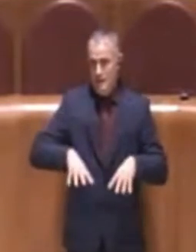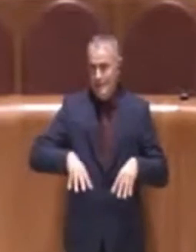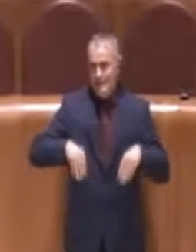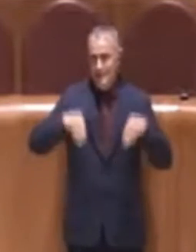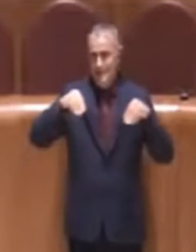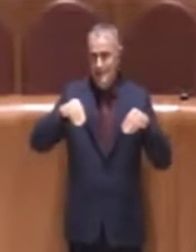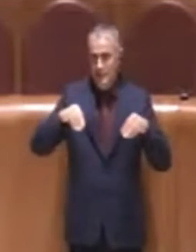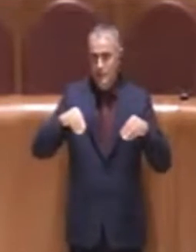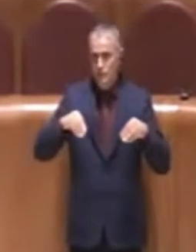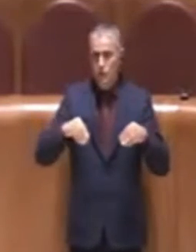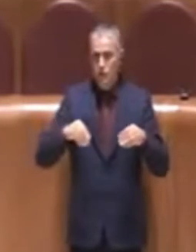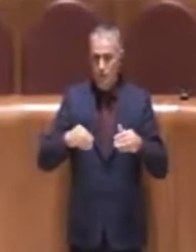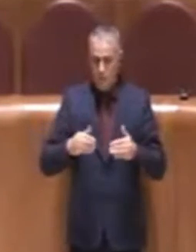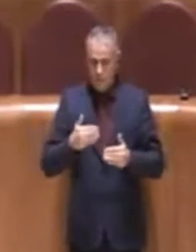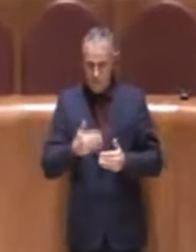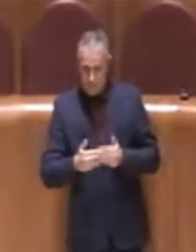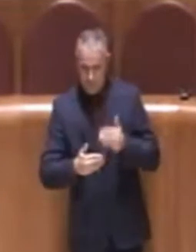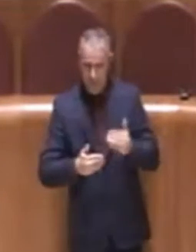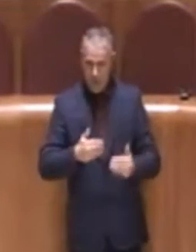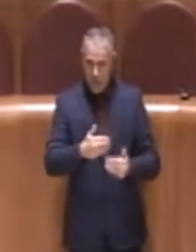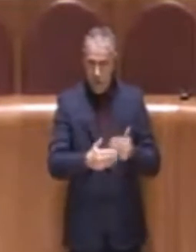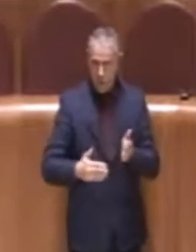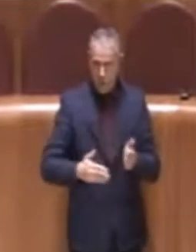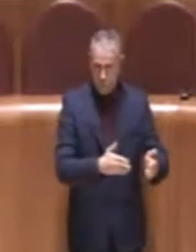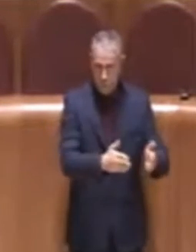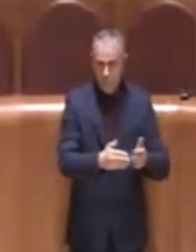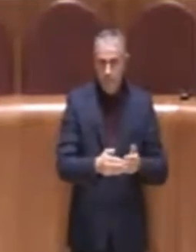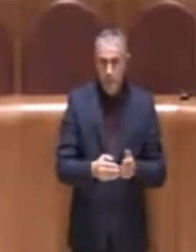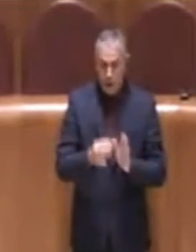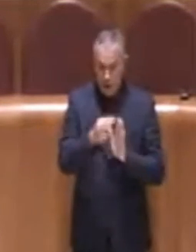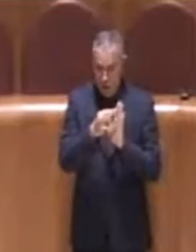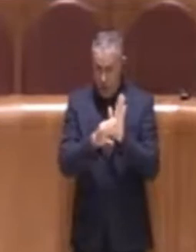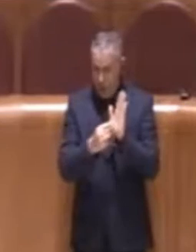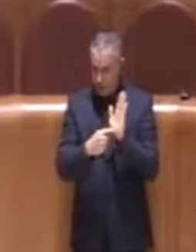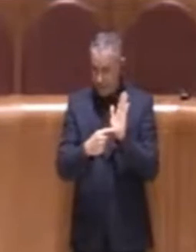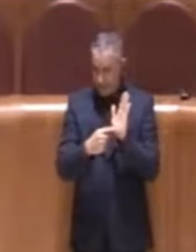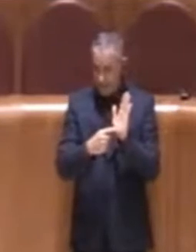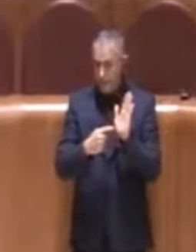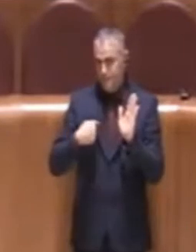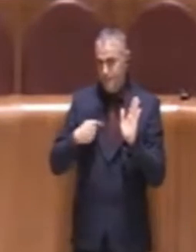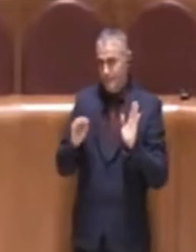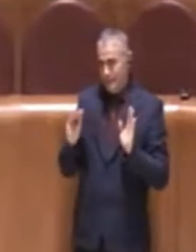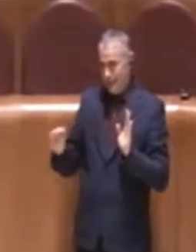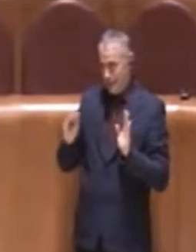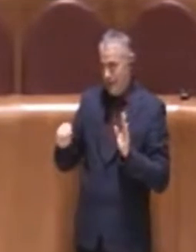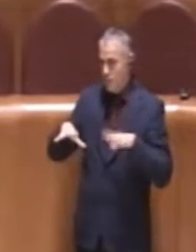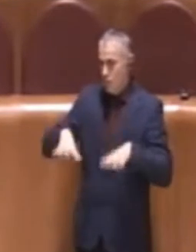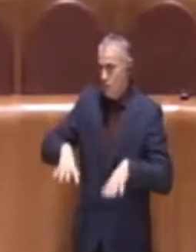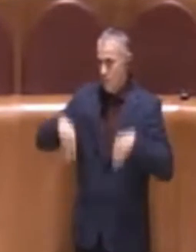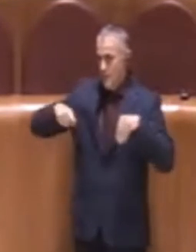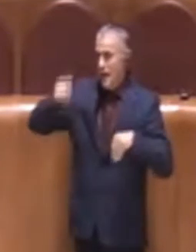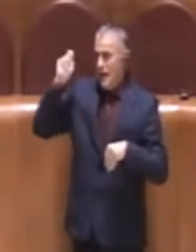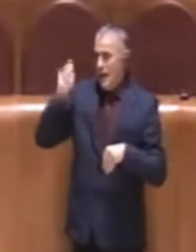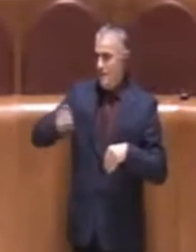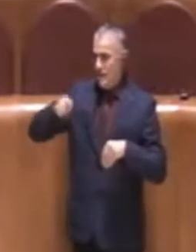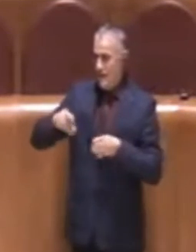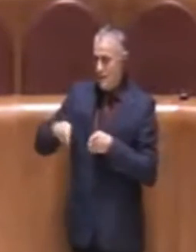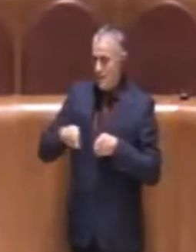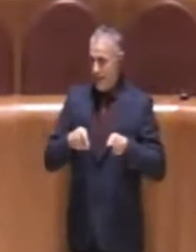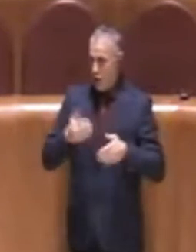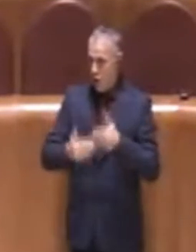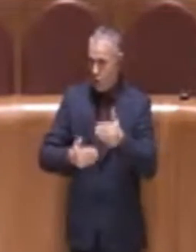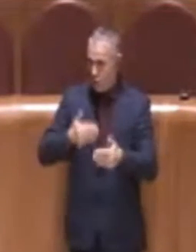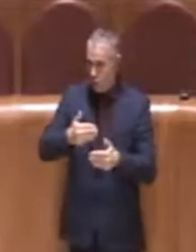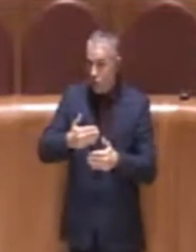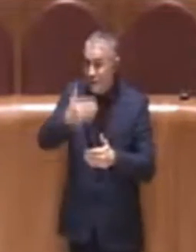percorsi. Per questo, con questo ordine del giorno, noi chiediamo di avviare un percorso da concludersi